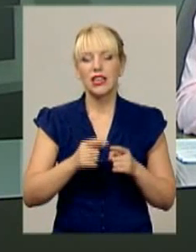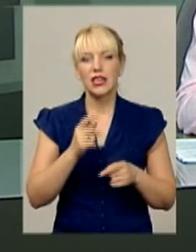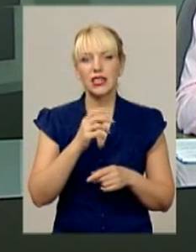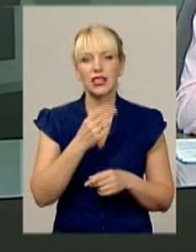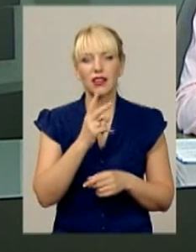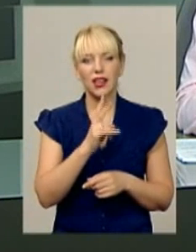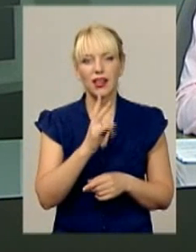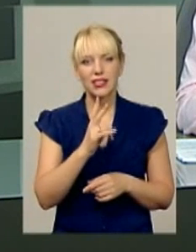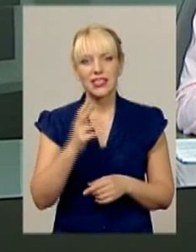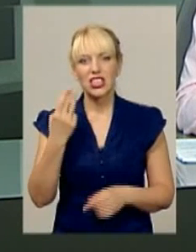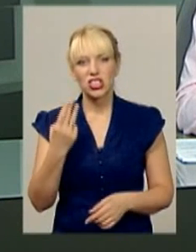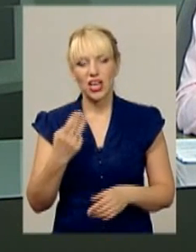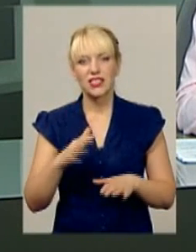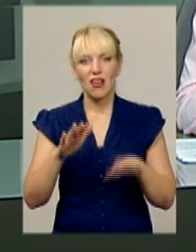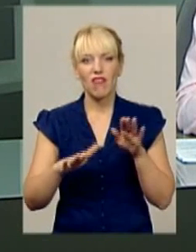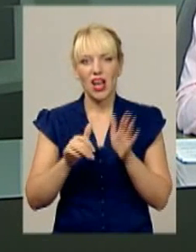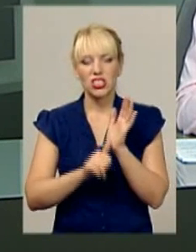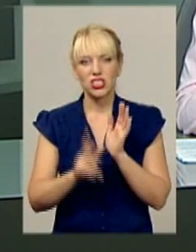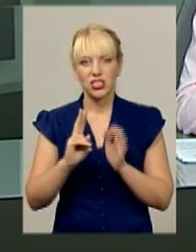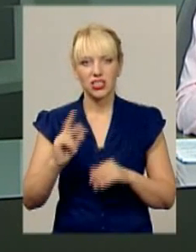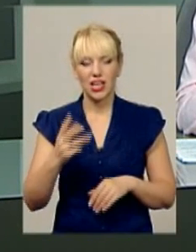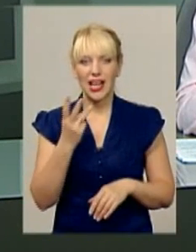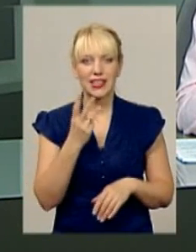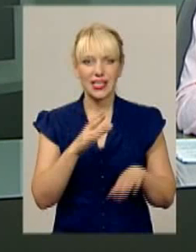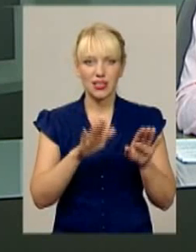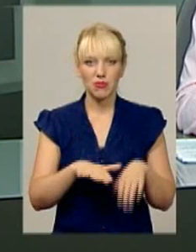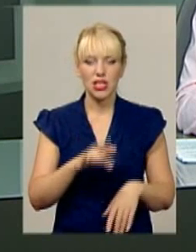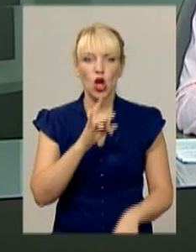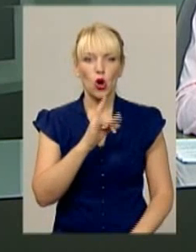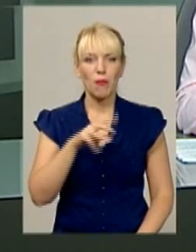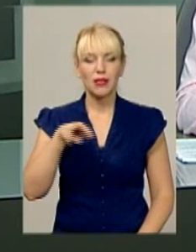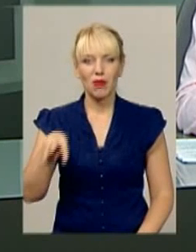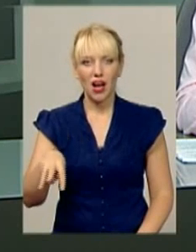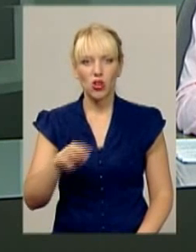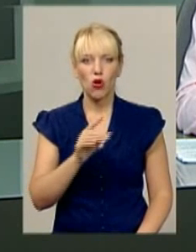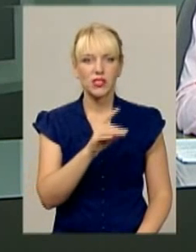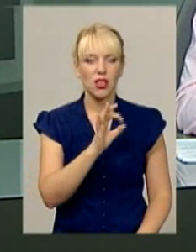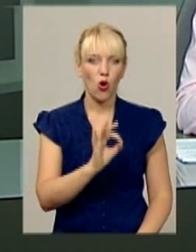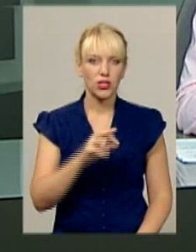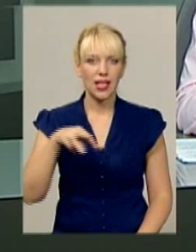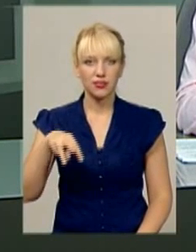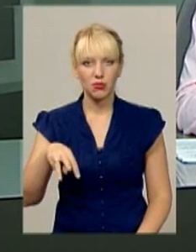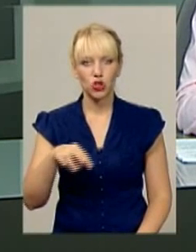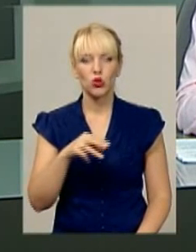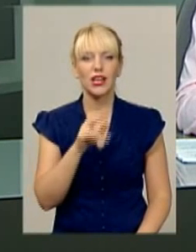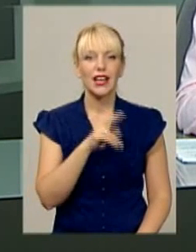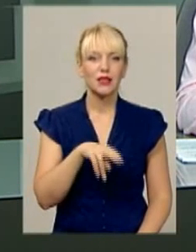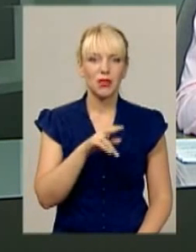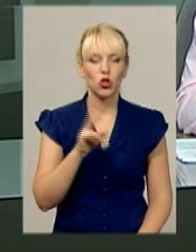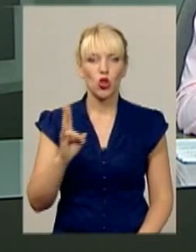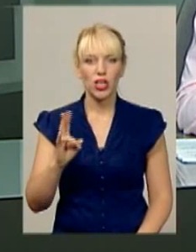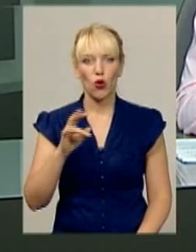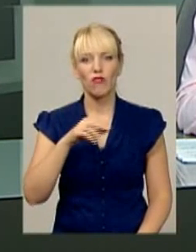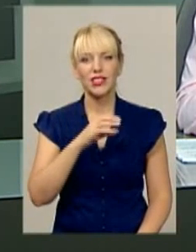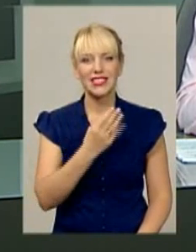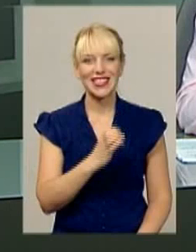у вазі до 70 кілограмів. Третє місце посіли Роман Михайловський, Олександр Миронюк, Дмитро Неровний і